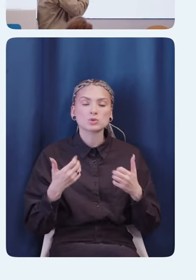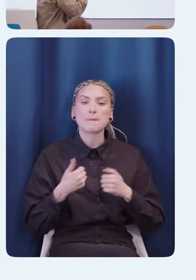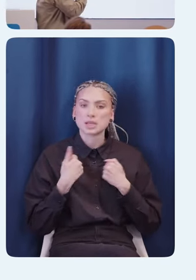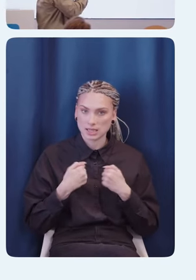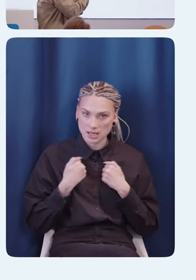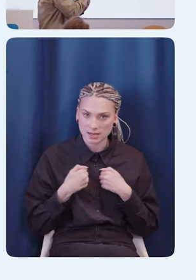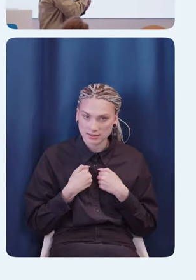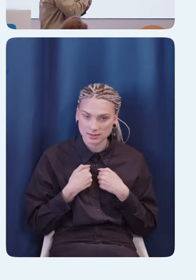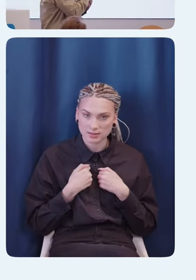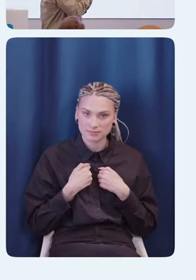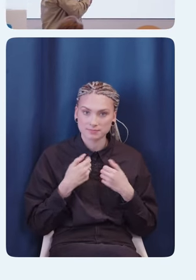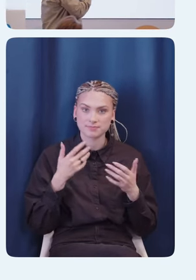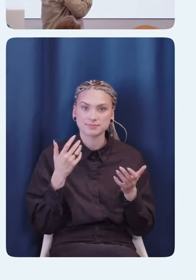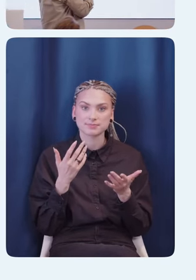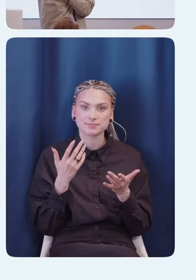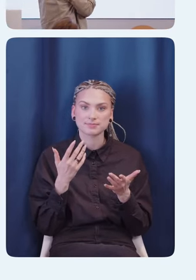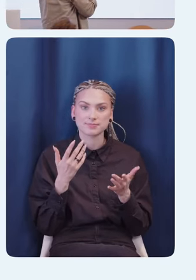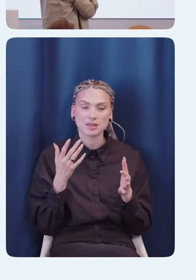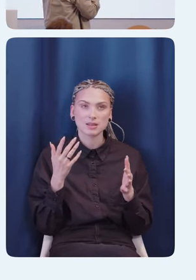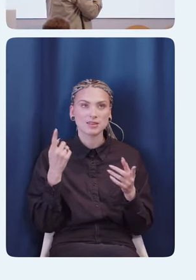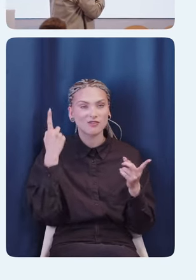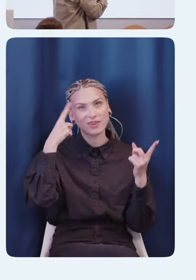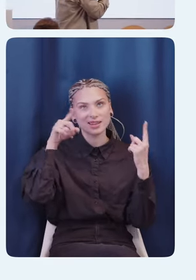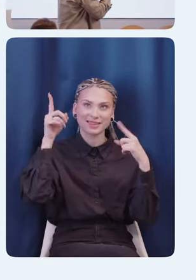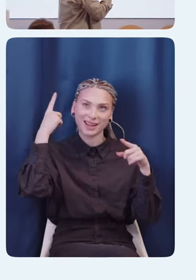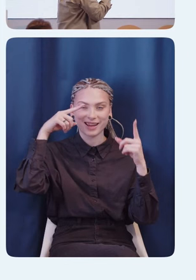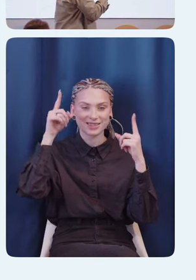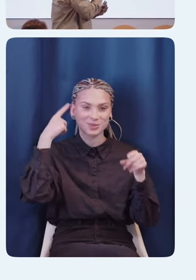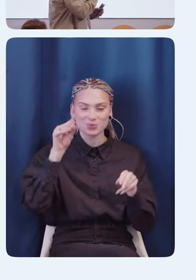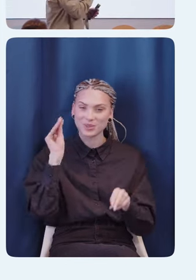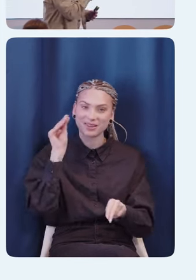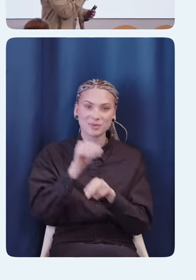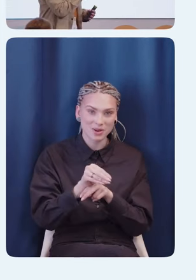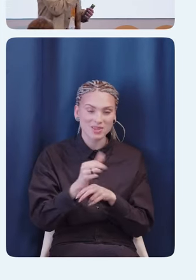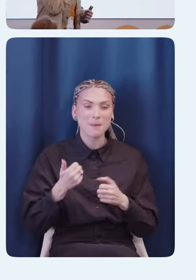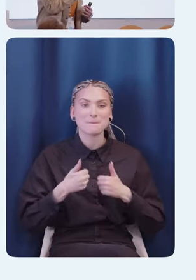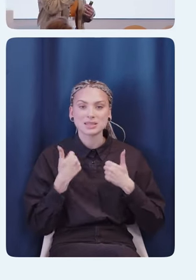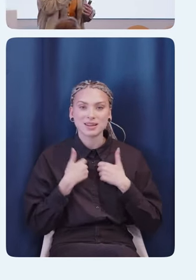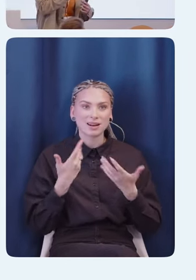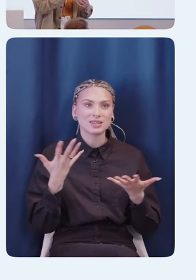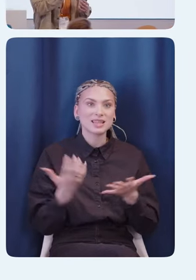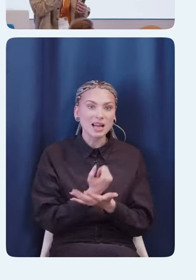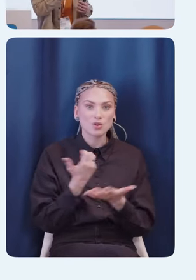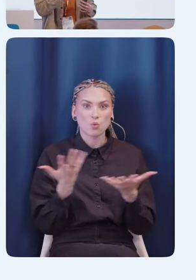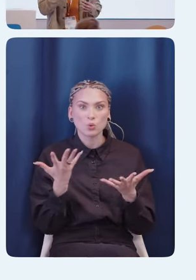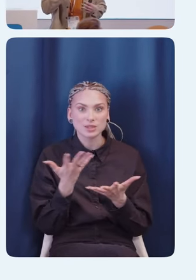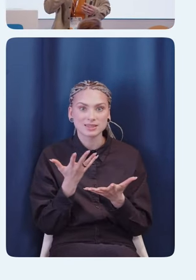подключить фантазию, можно так сказать, постарался найти хоть какую-то